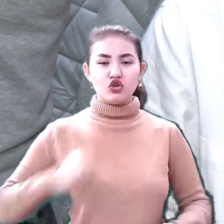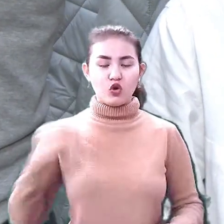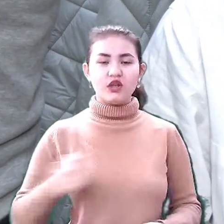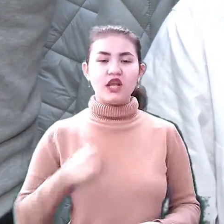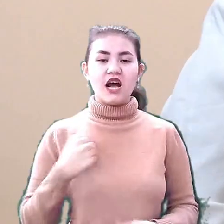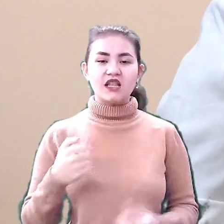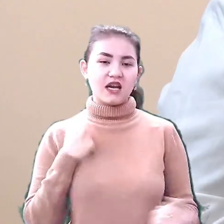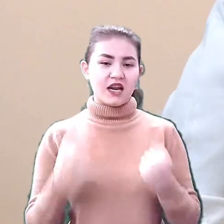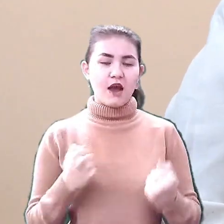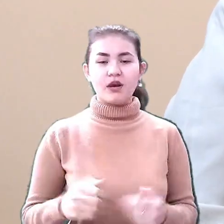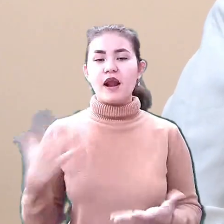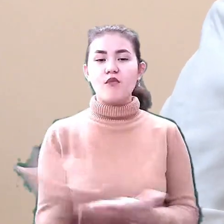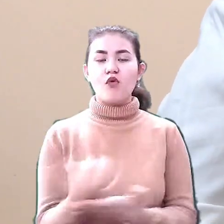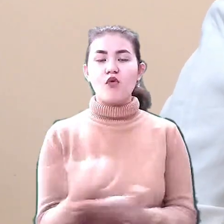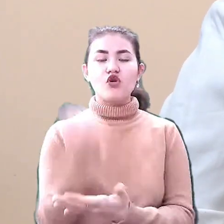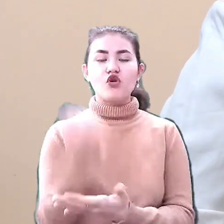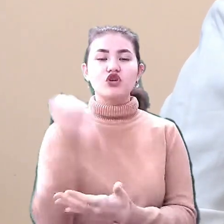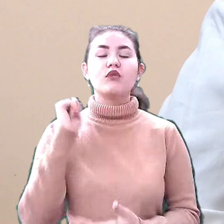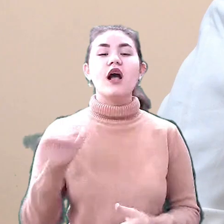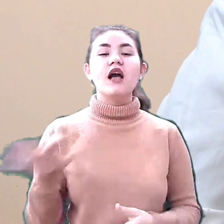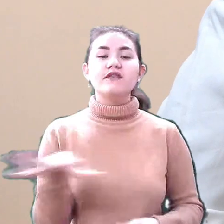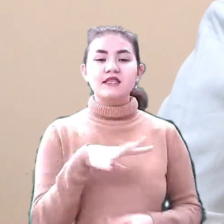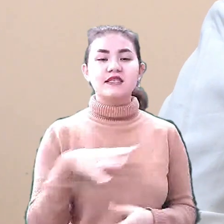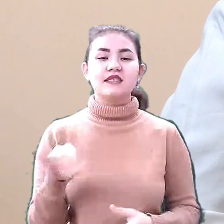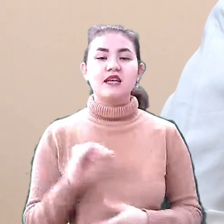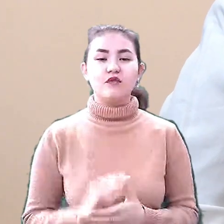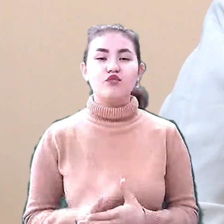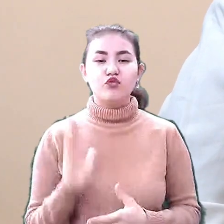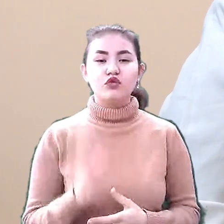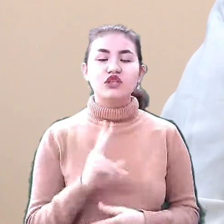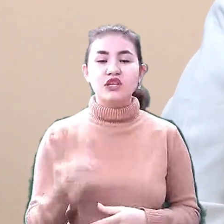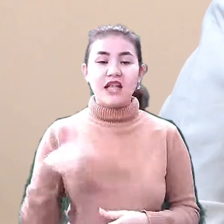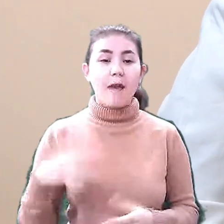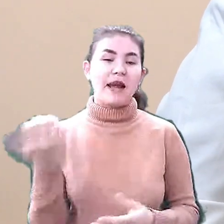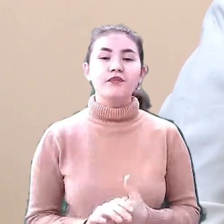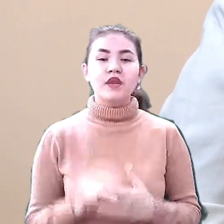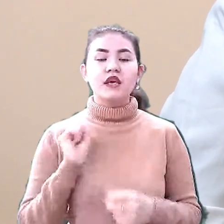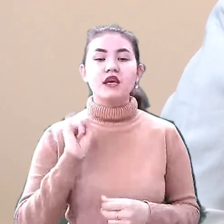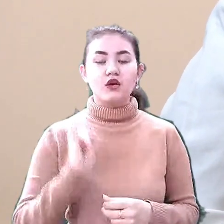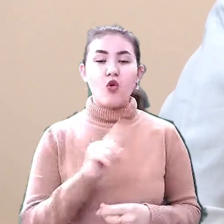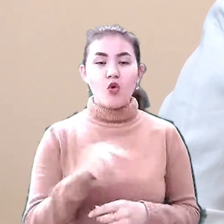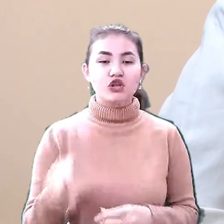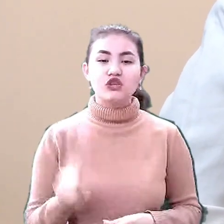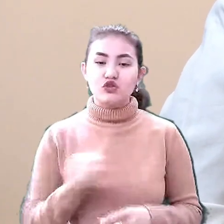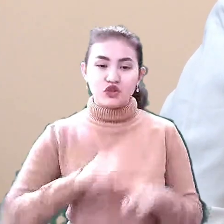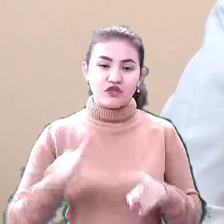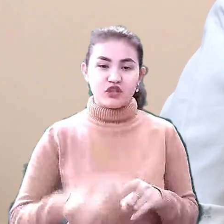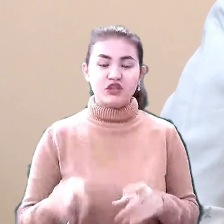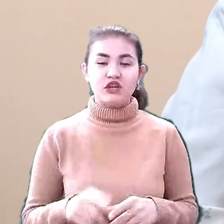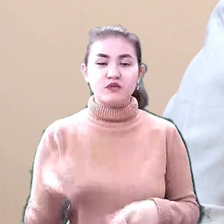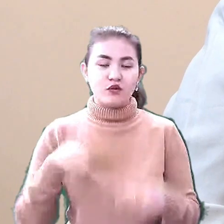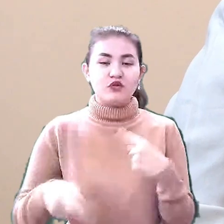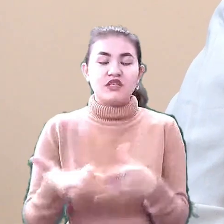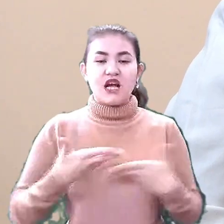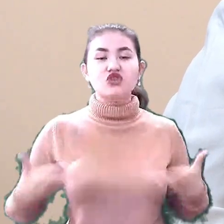і переможемо. Ми все робимо, чим можна, для перемоги. І хочемо, чим пошвидше, вернутися до нашого